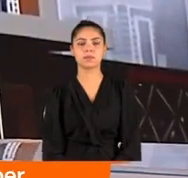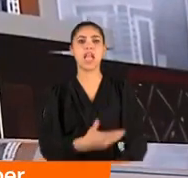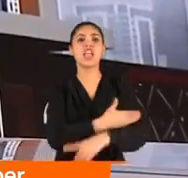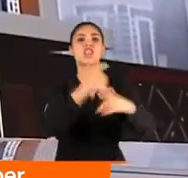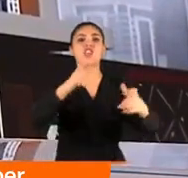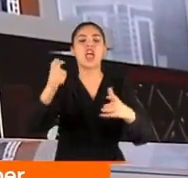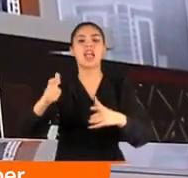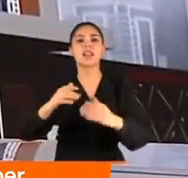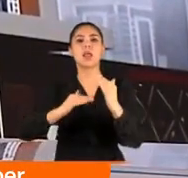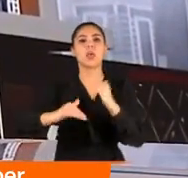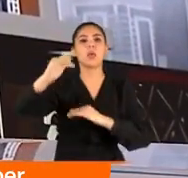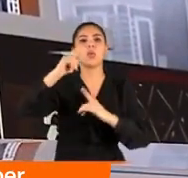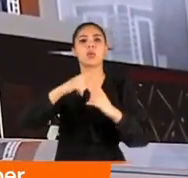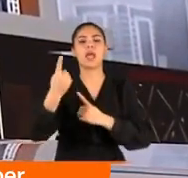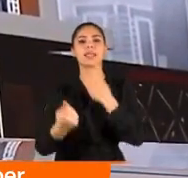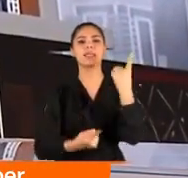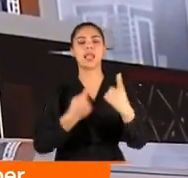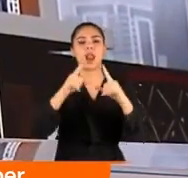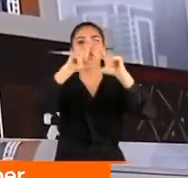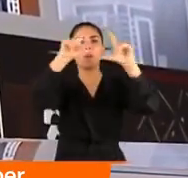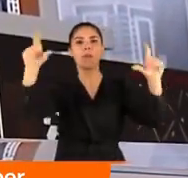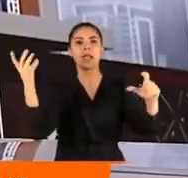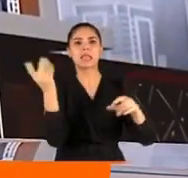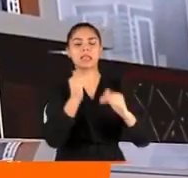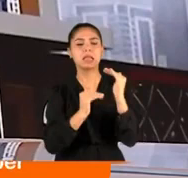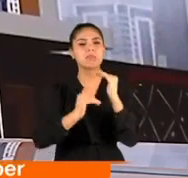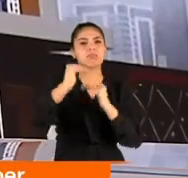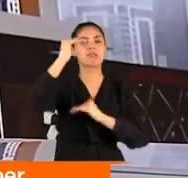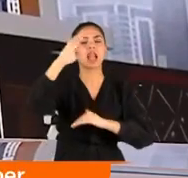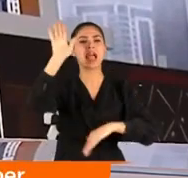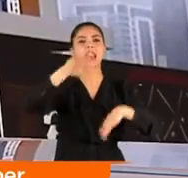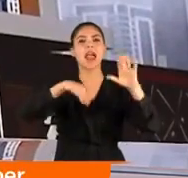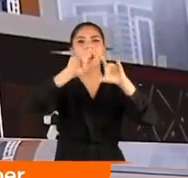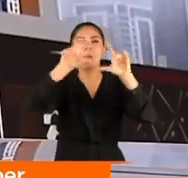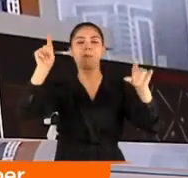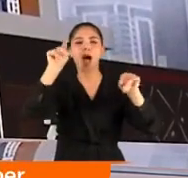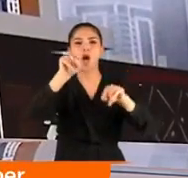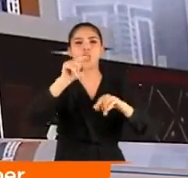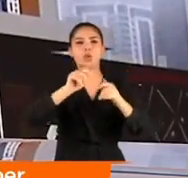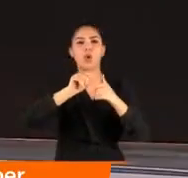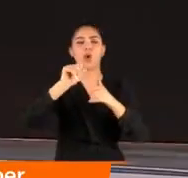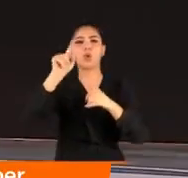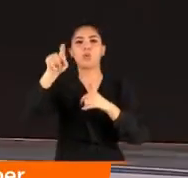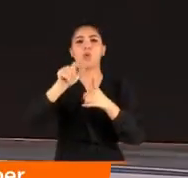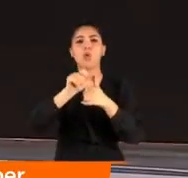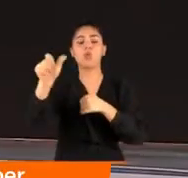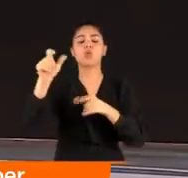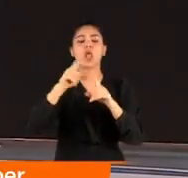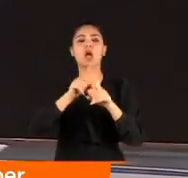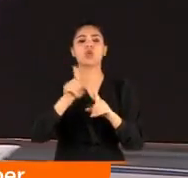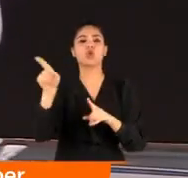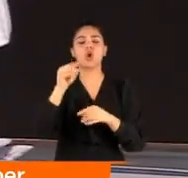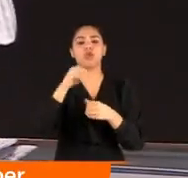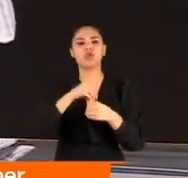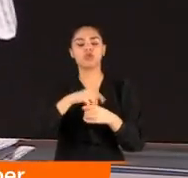Şehirlerdeki yüksek teknolojili panoların sayısı giderek artıyor. Reklam panolarından bahsediyorum. Özellikle uzak doğu bu konuda çok gelişmiş durumda.